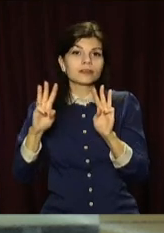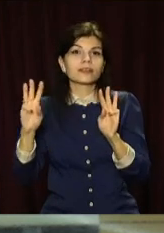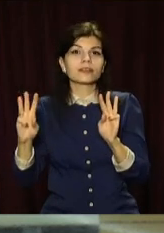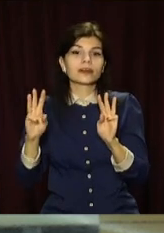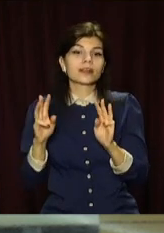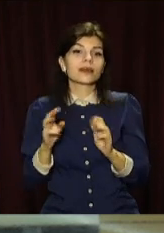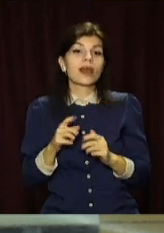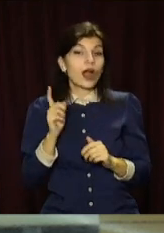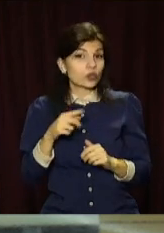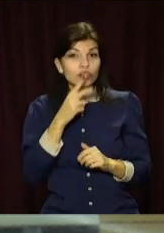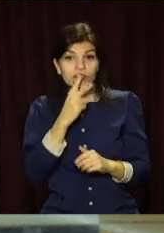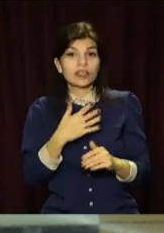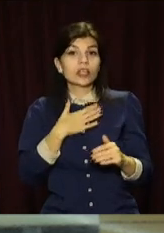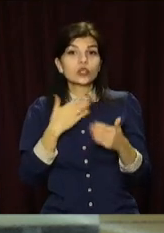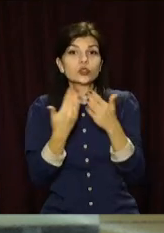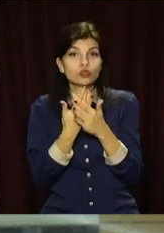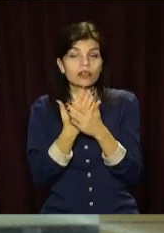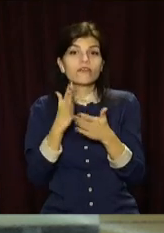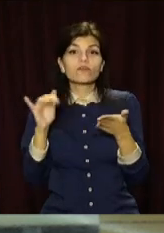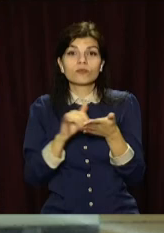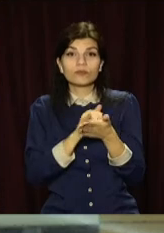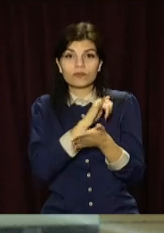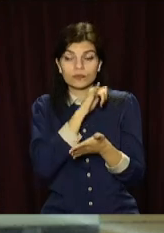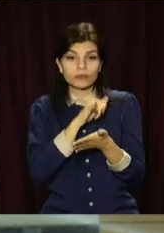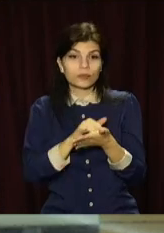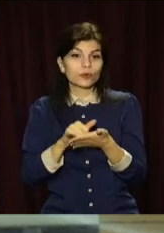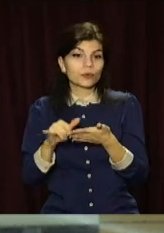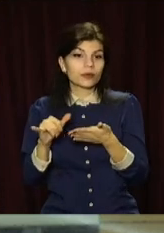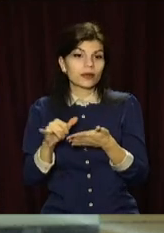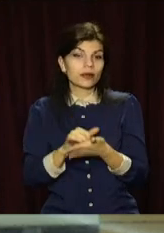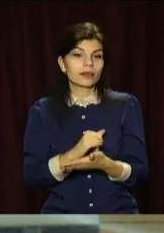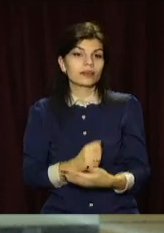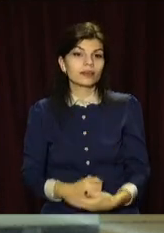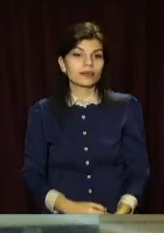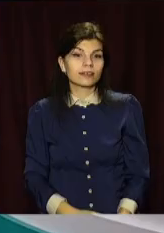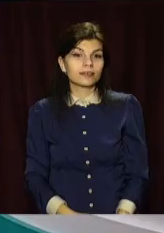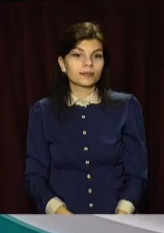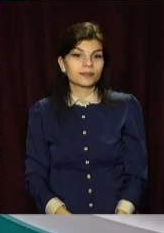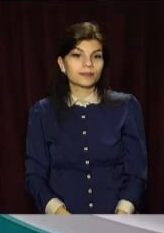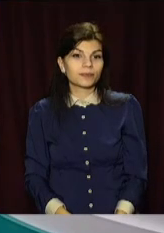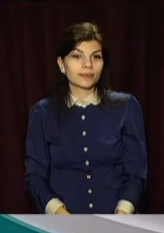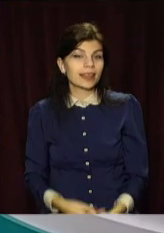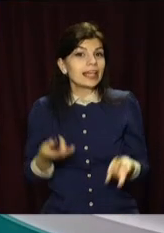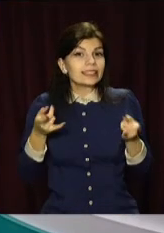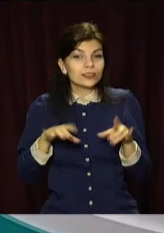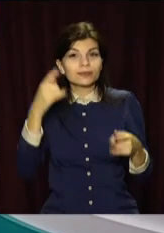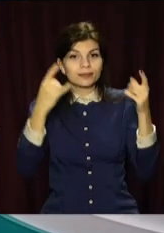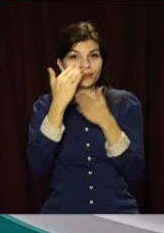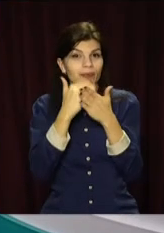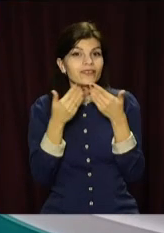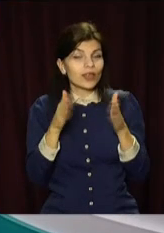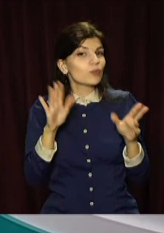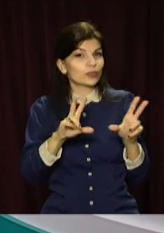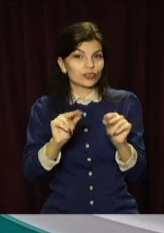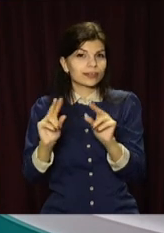.media, а також дивіться наші сюжети в соціальних мережах та на ютуб-каналі. Залишайтесь відкритим і